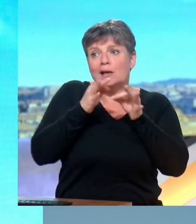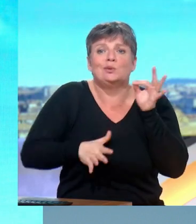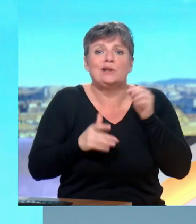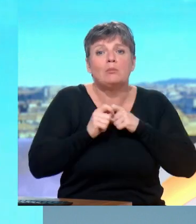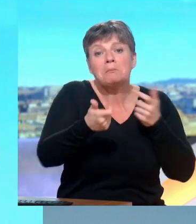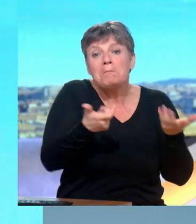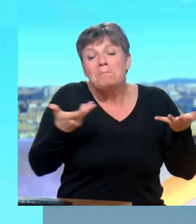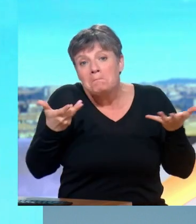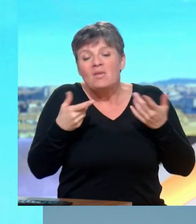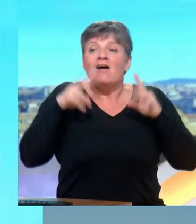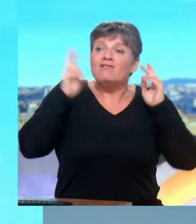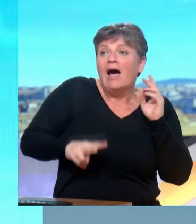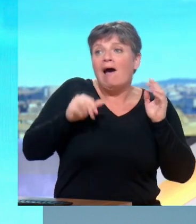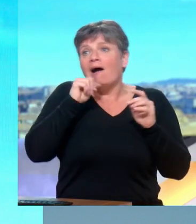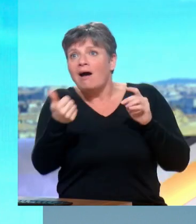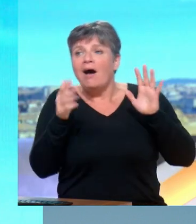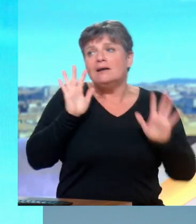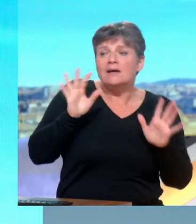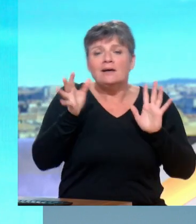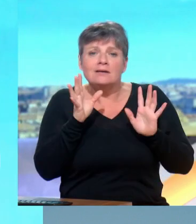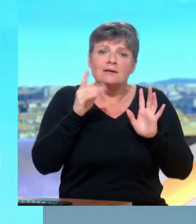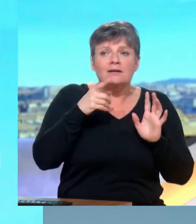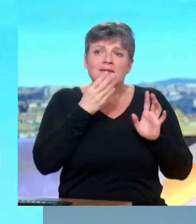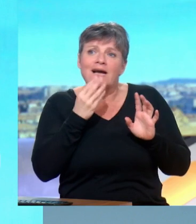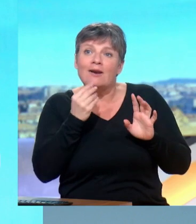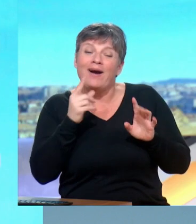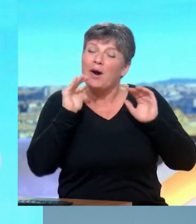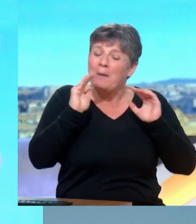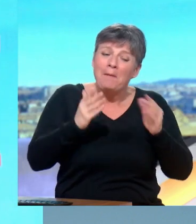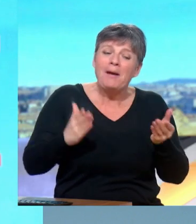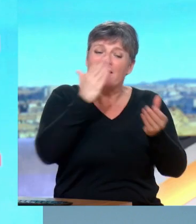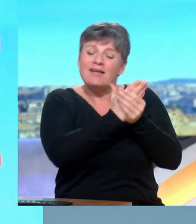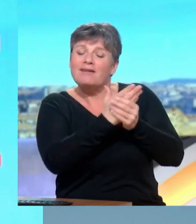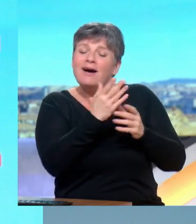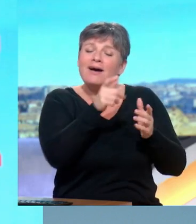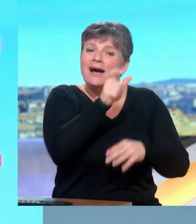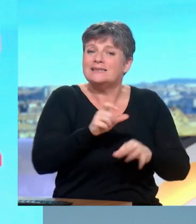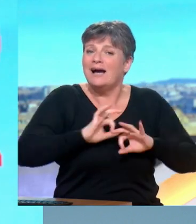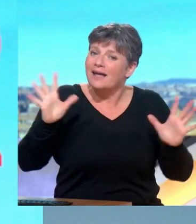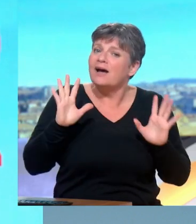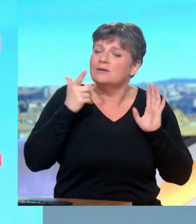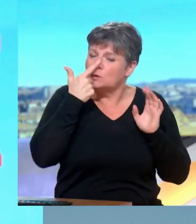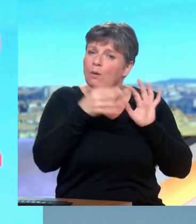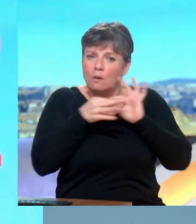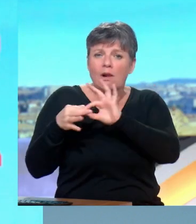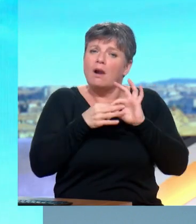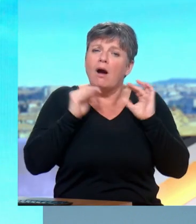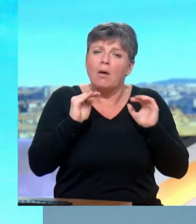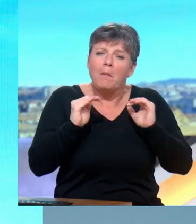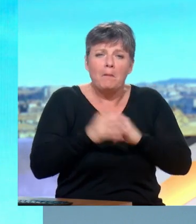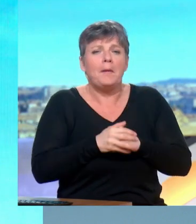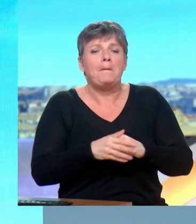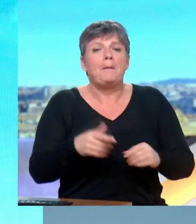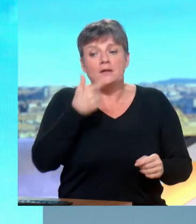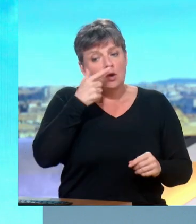écoutez, ça n'a pas abouti, les Israéliens ne sont toujours pas intervenus à Gaza. Vous pensez qu'il y un lien entre les deux ? Je pense qu'il y un lien entre les deux, bien sûr. Emmanuel Macron, lui,